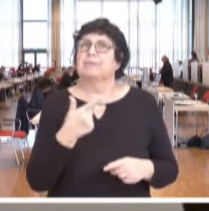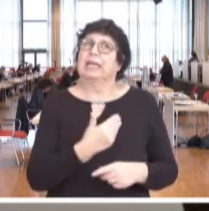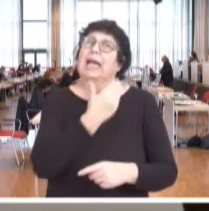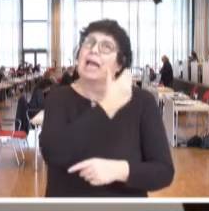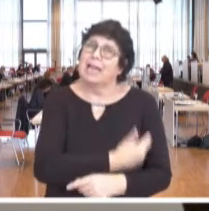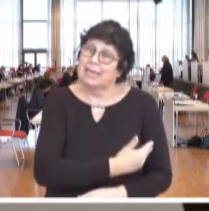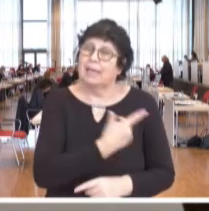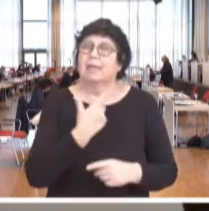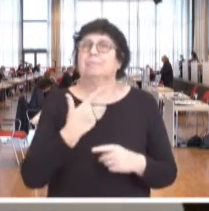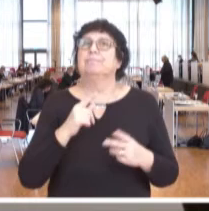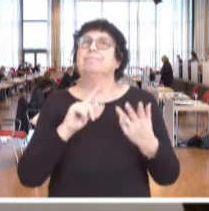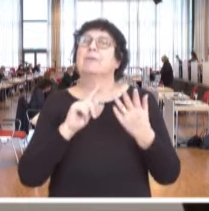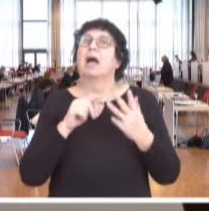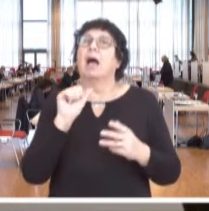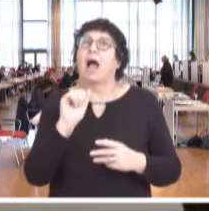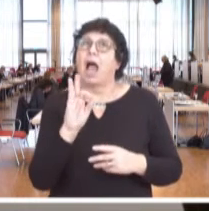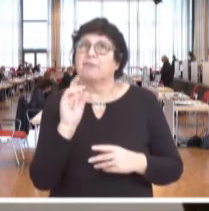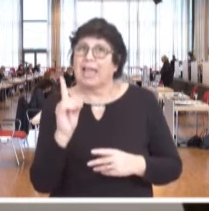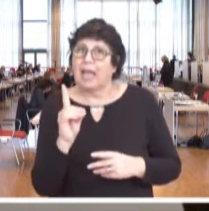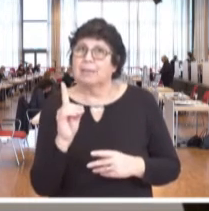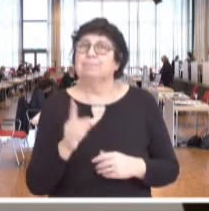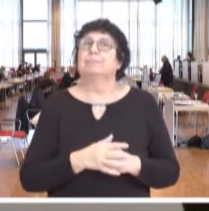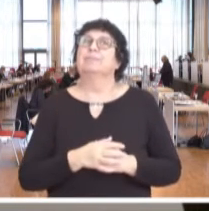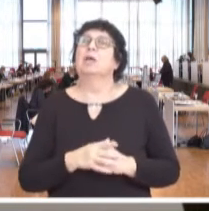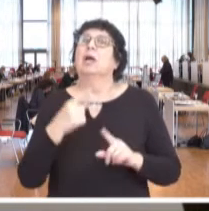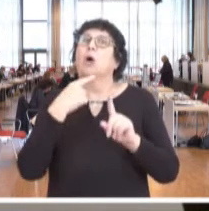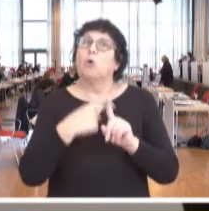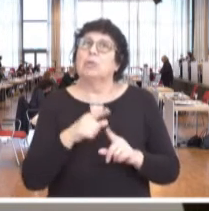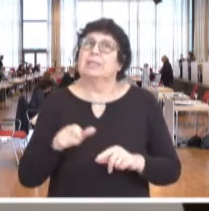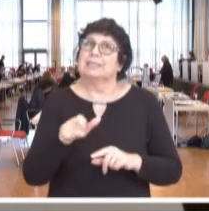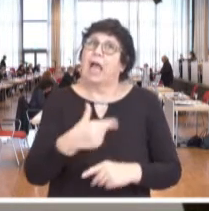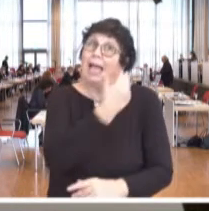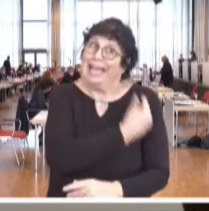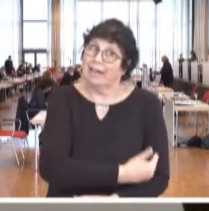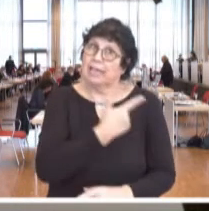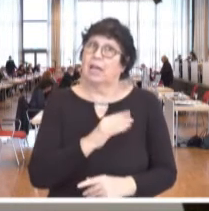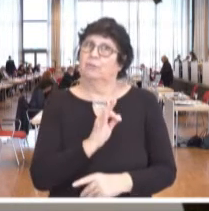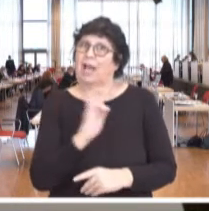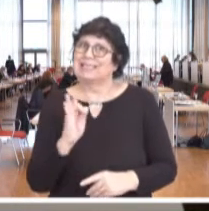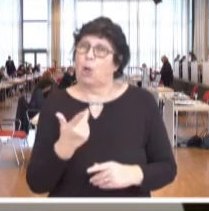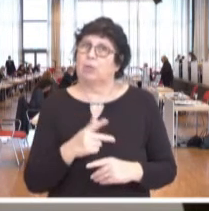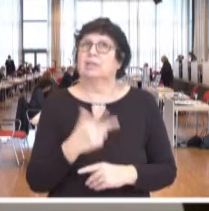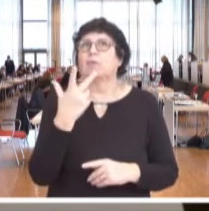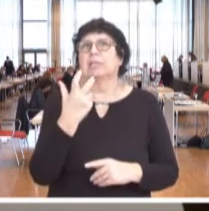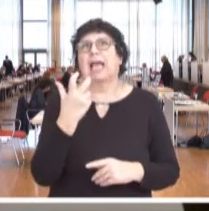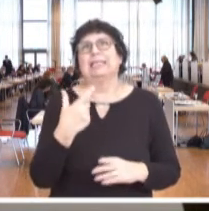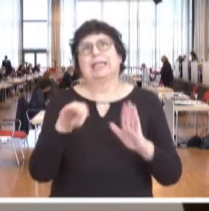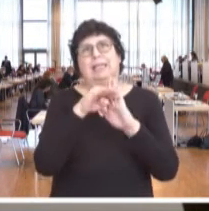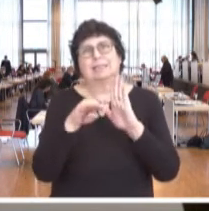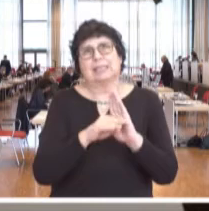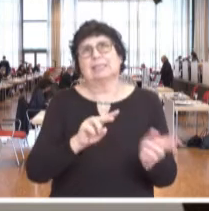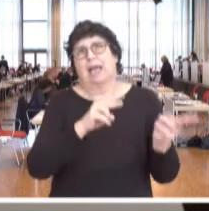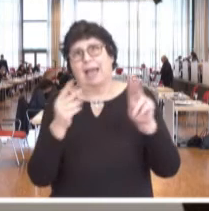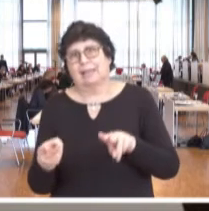der Die Linke-Landtagsfraktion, der AfD-Landtagsfraktion und der Saarlinke-Landtagsfraktion des 30. Gesetzes zur